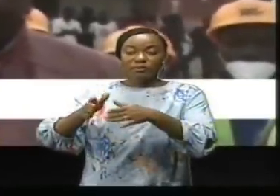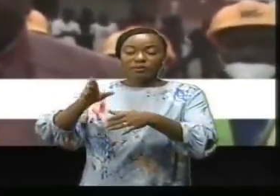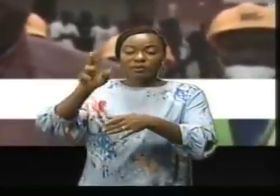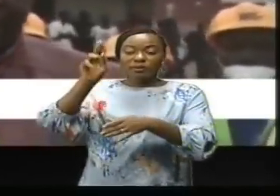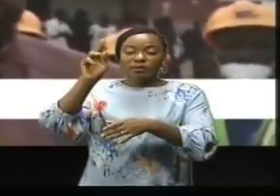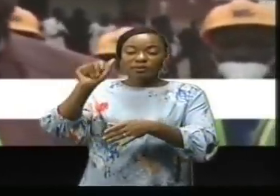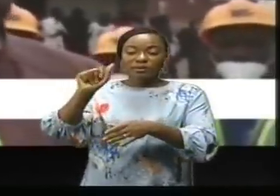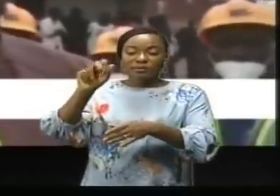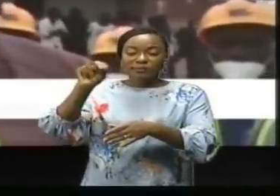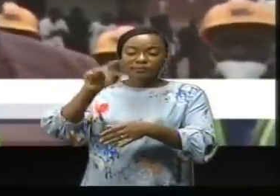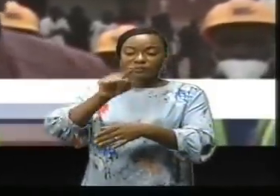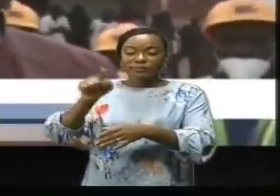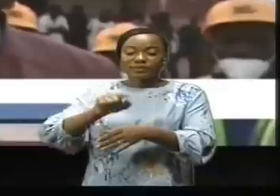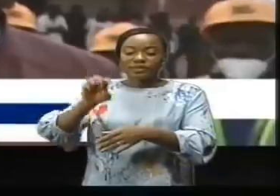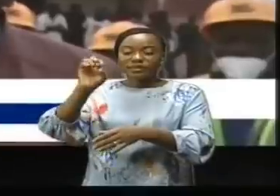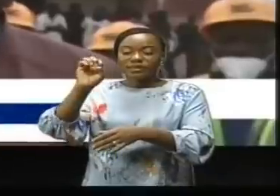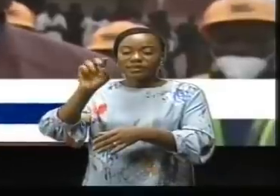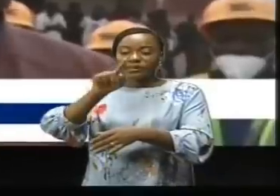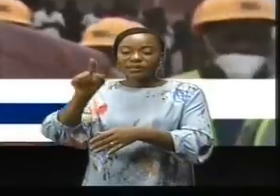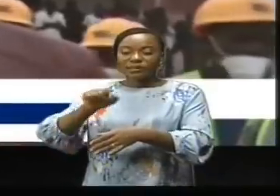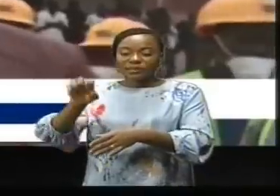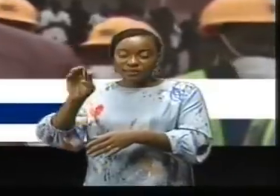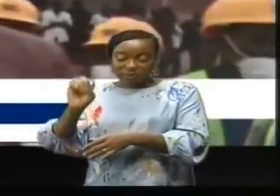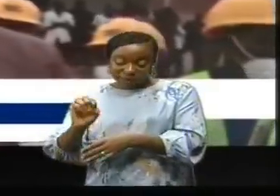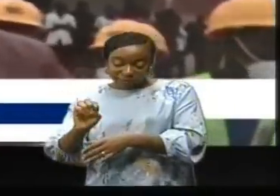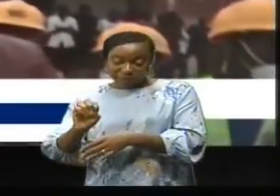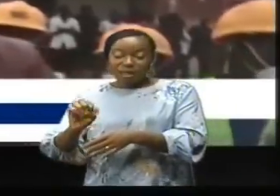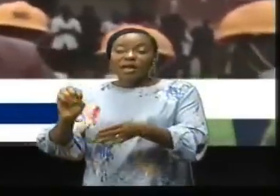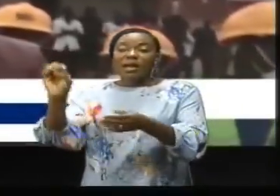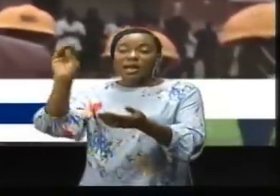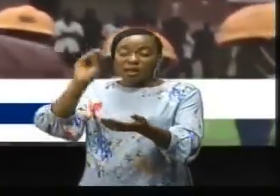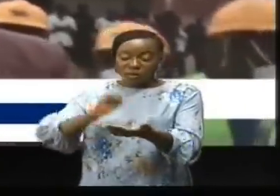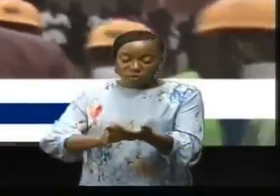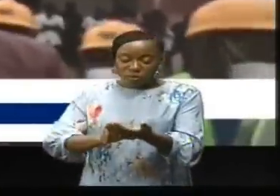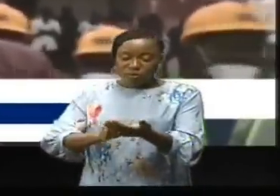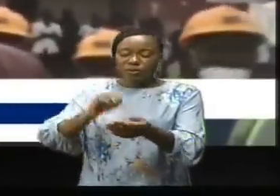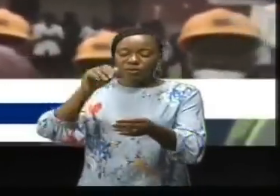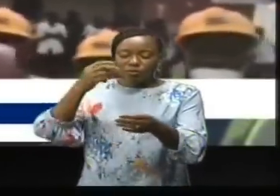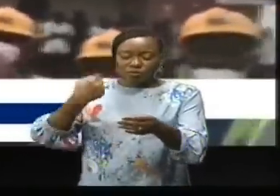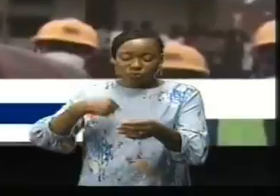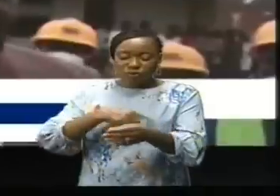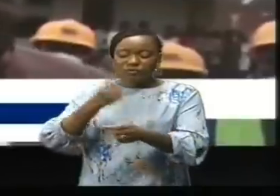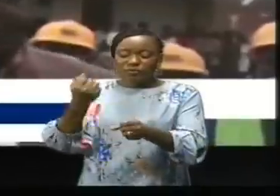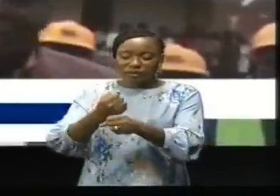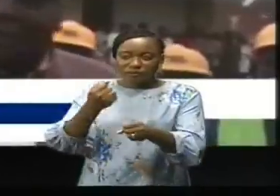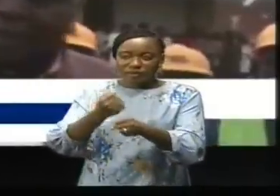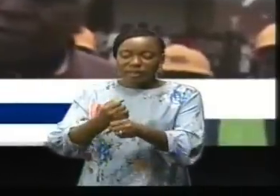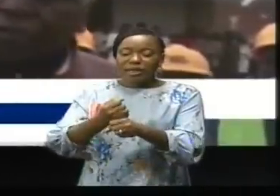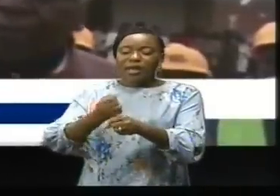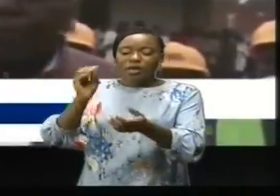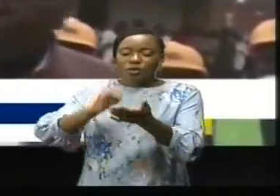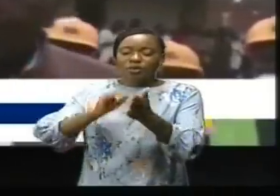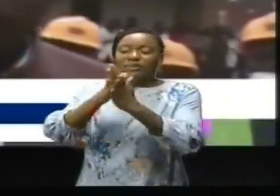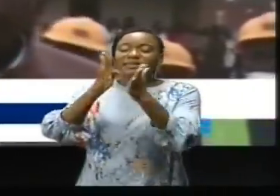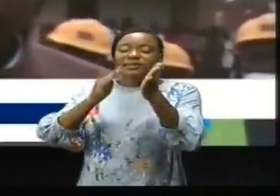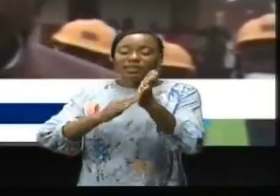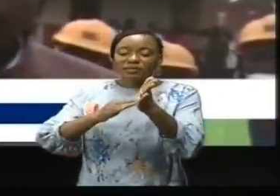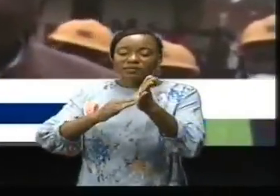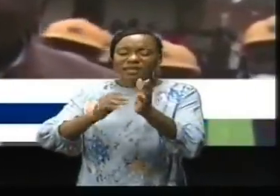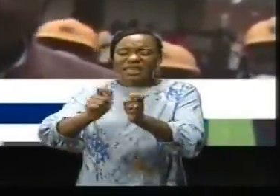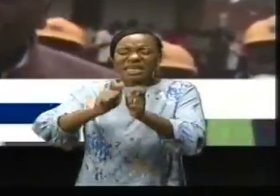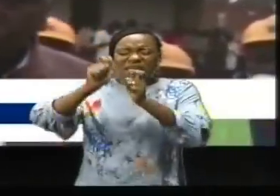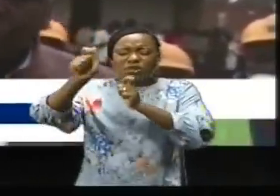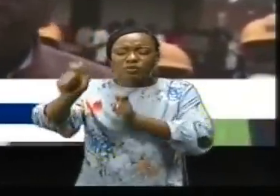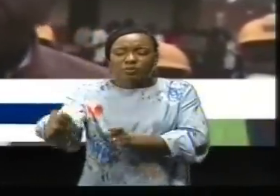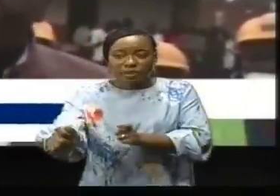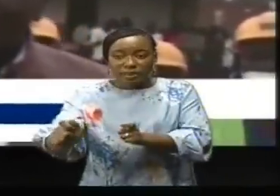et si nous terminons, quand Zézé ne faut pas, nous allons travailler sur 19 kilomètres. Cette grande priorité a